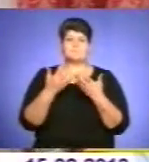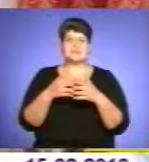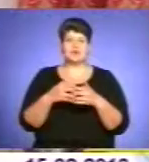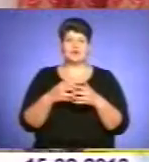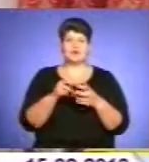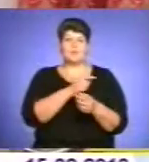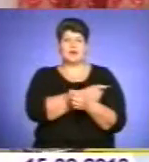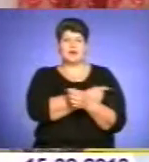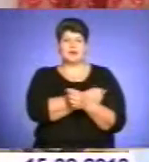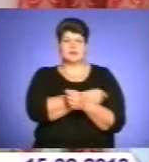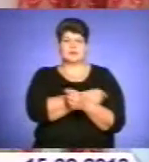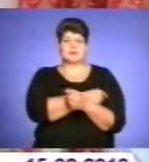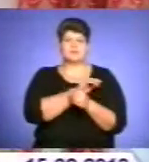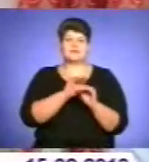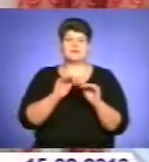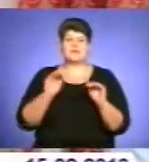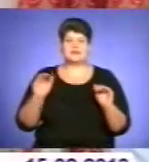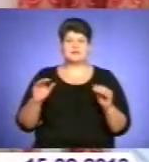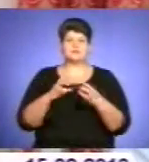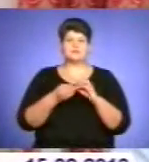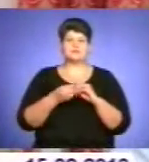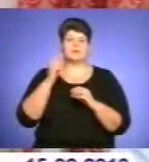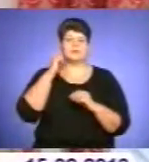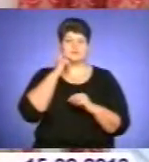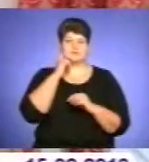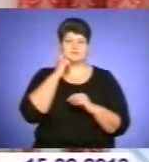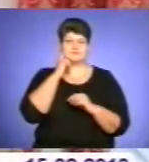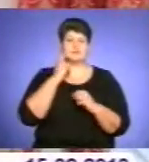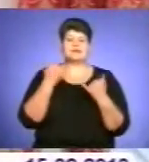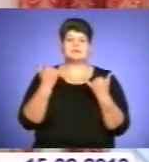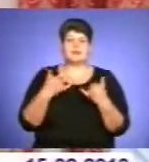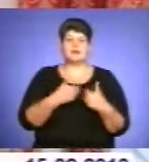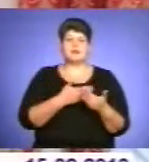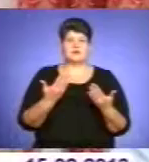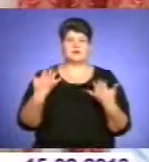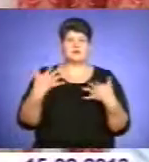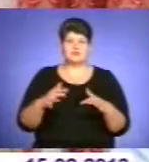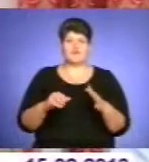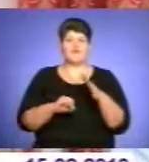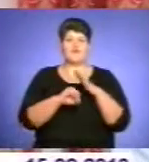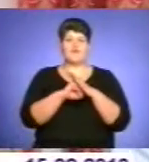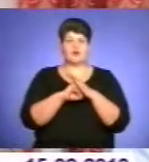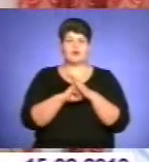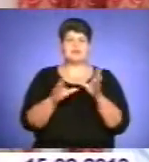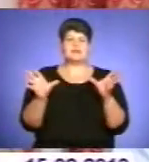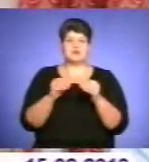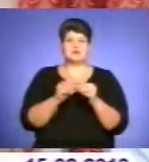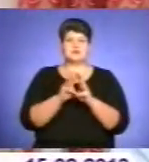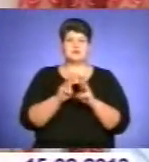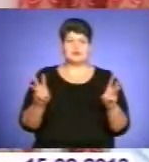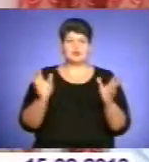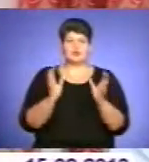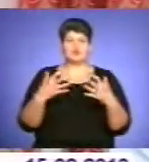з вадами слуху. Зараз ми вже в фонді спільно з Міністерством охорони здоров'я